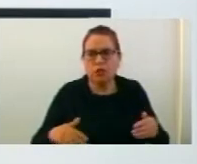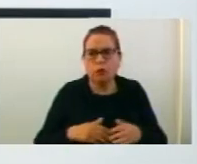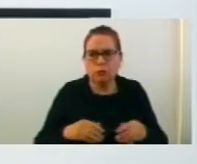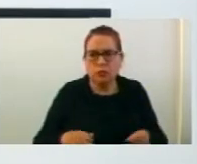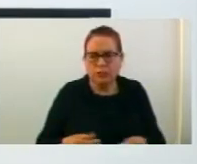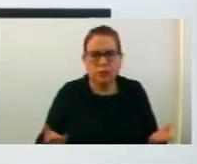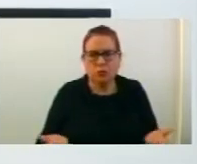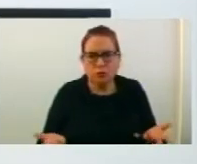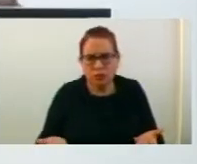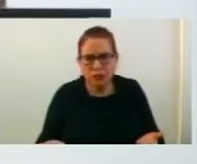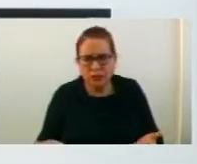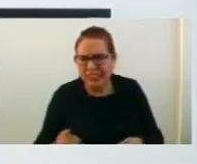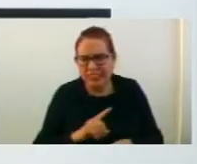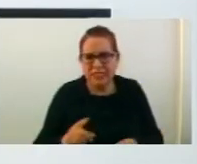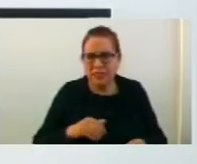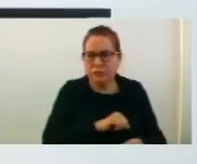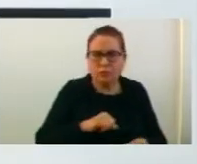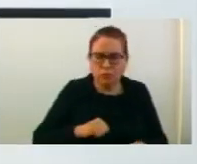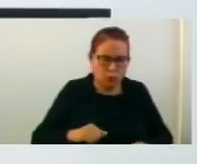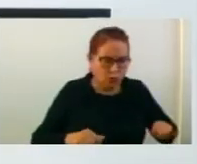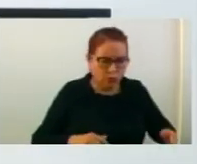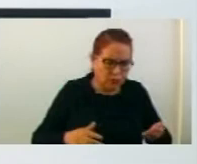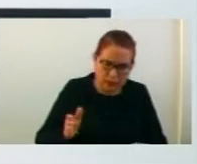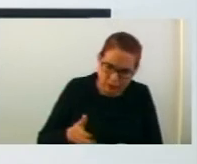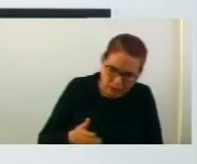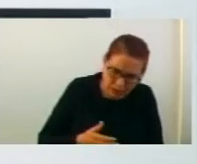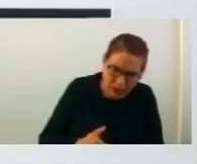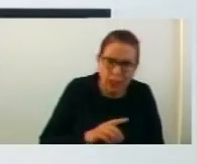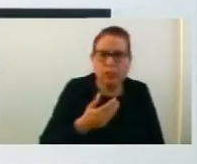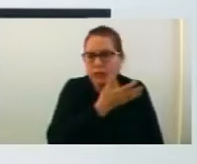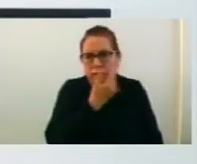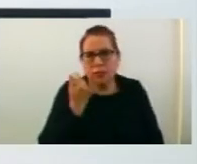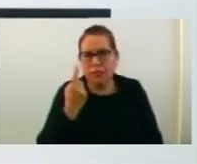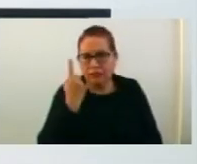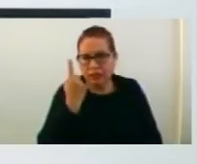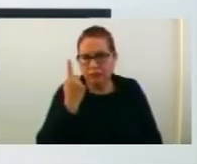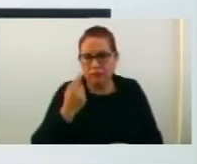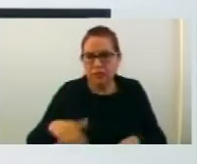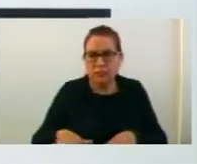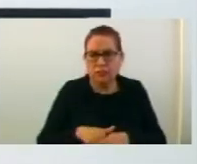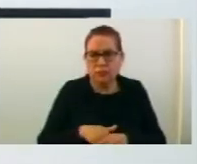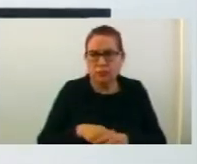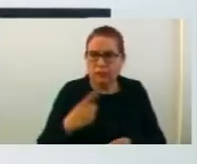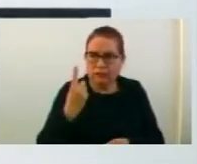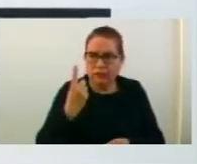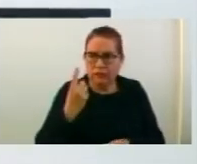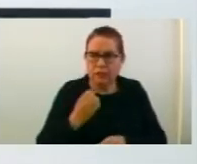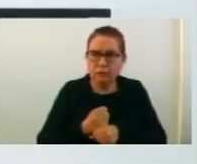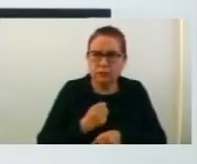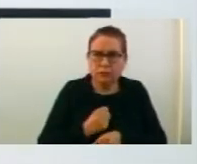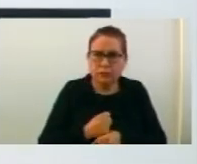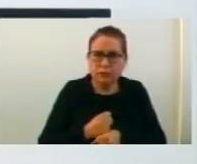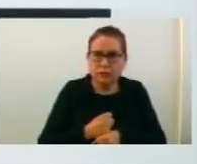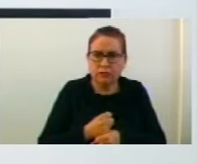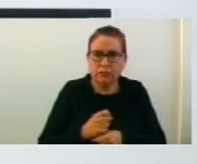тоа што, не само што во отделот за деца, ке нема уште еден вработен. Значи, не може еден работен да работи да